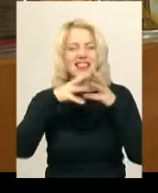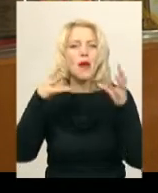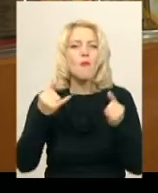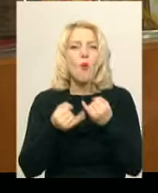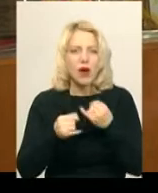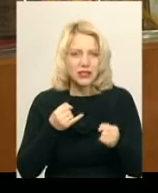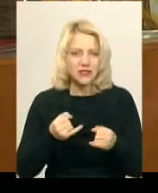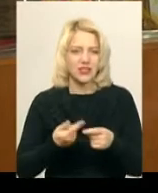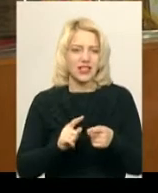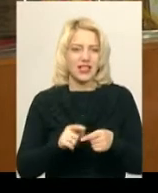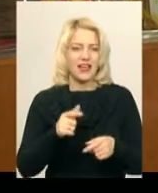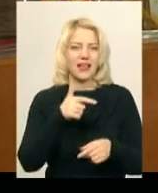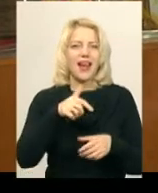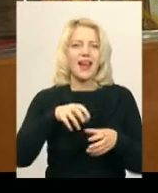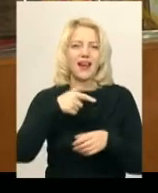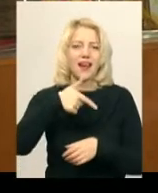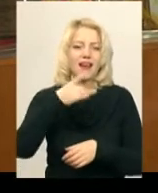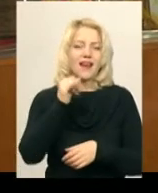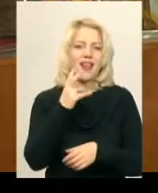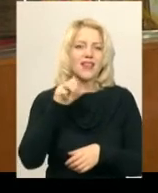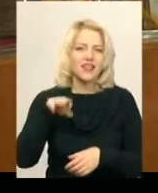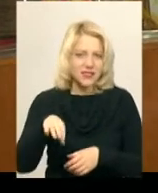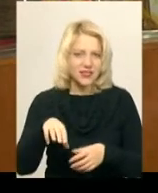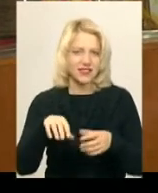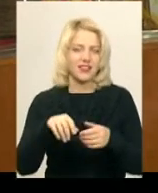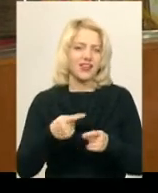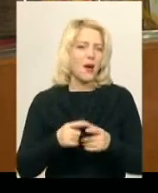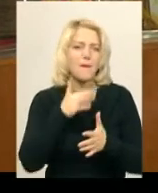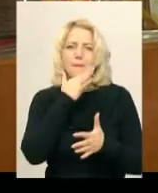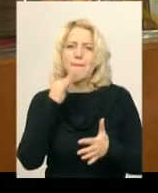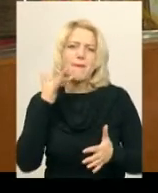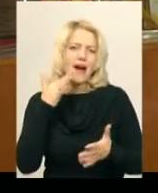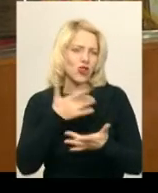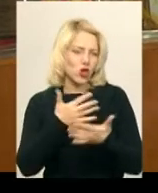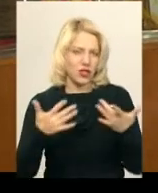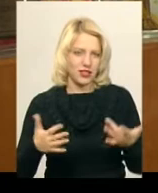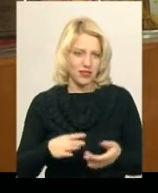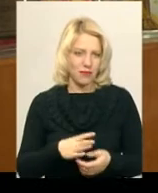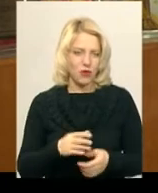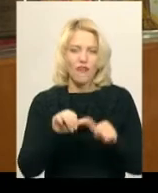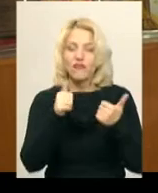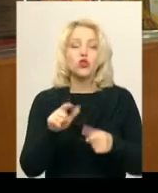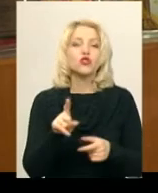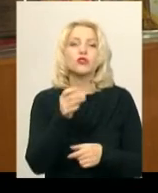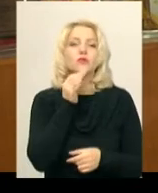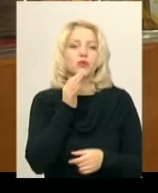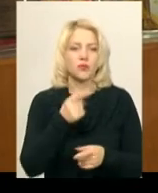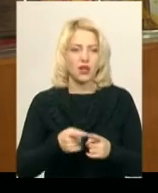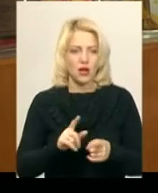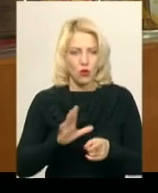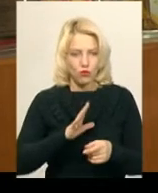з гранатів і дуже багато різних фігур. А які самі фігури? Що це було? Були фігури